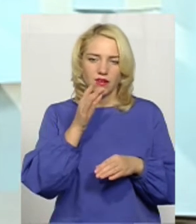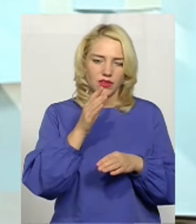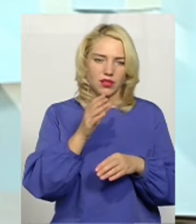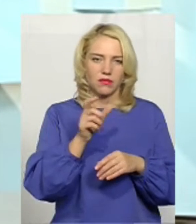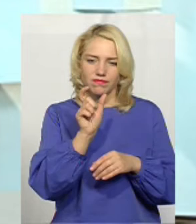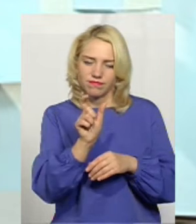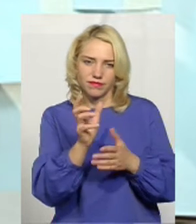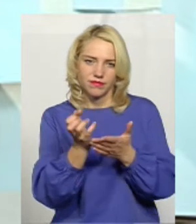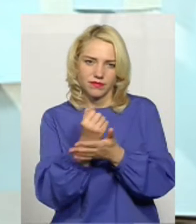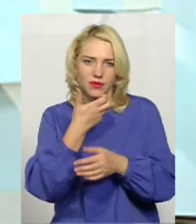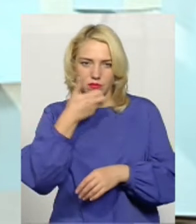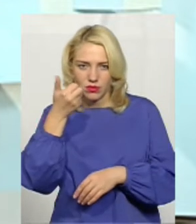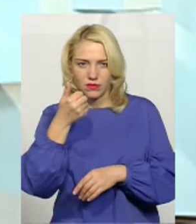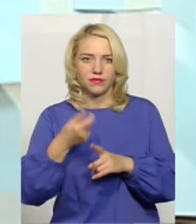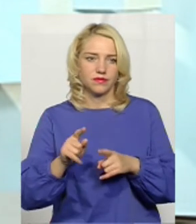там черги.